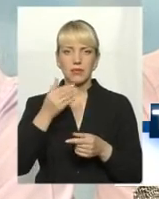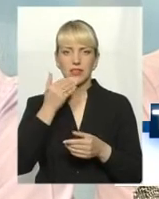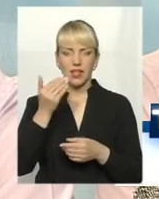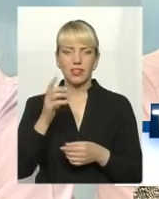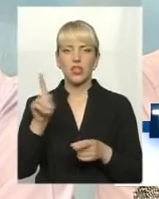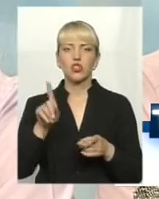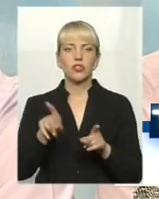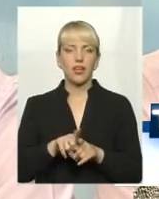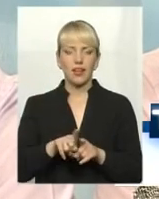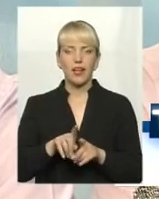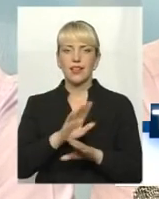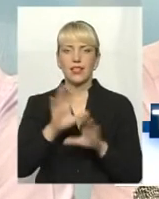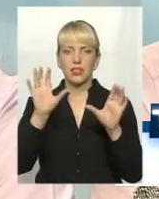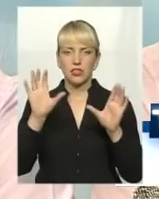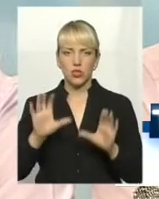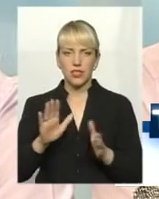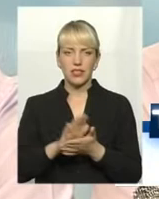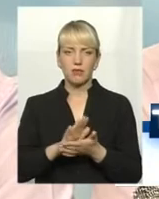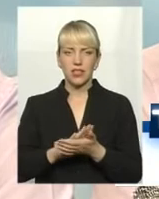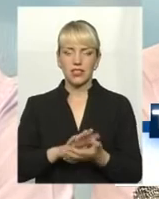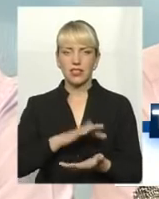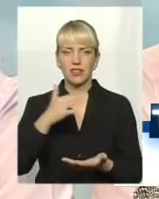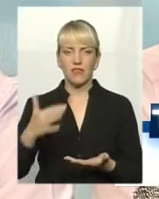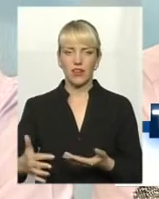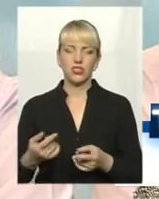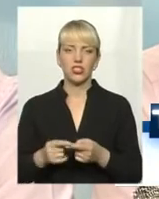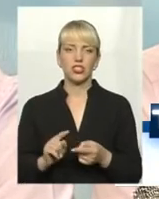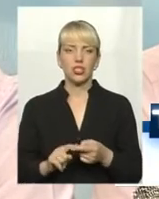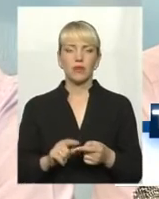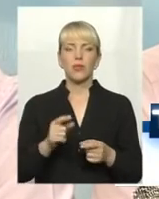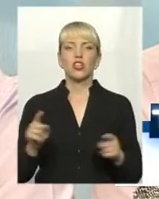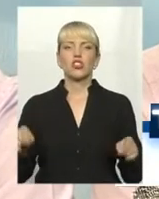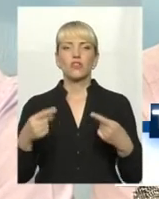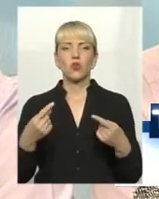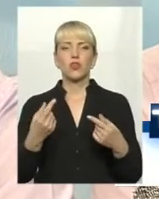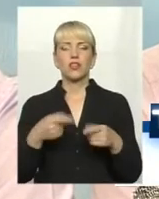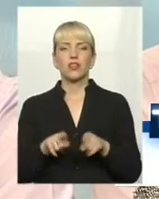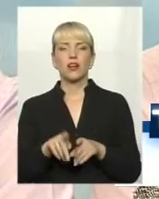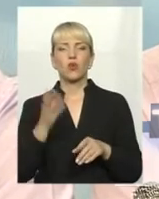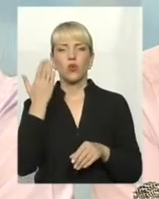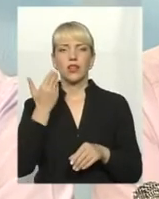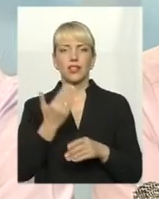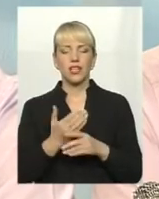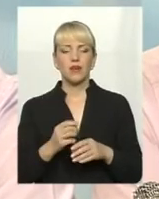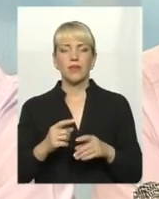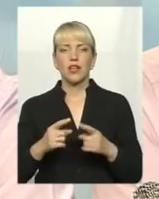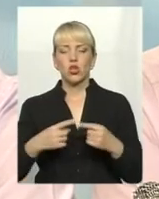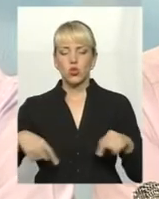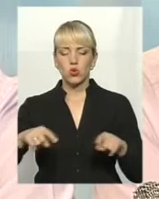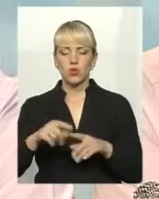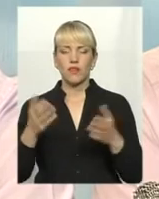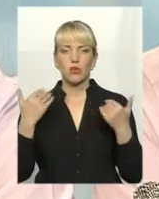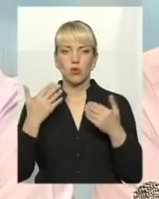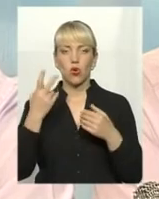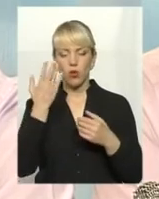несанкціоноване сміттєзвалище? Певний висоток їх створюється, коли є зона відпочинку, і кожен після свого відпочинку просто зібрав